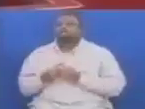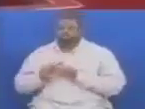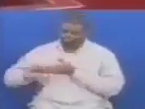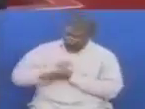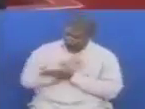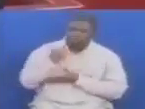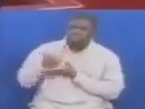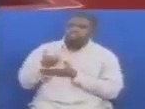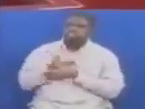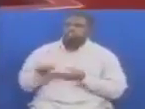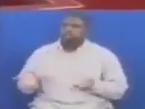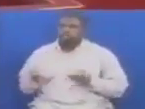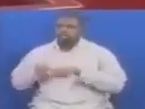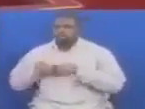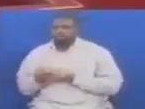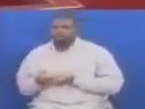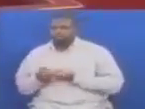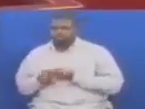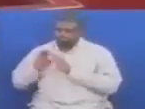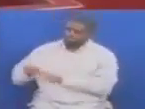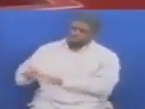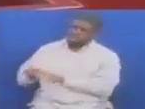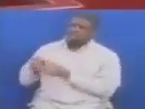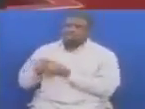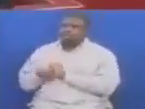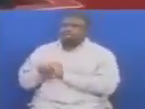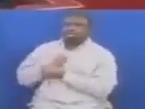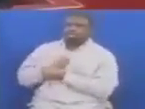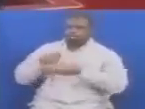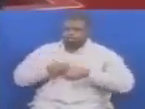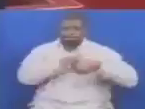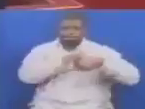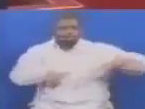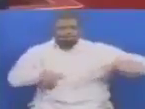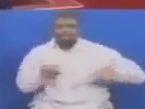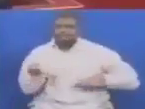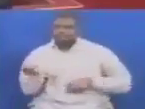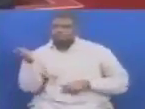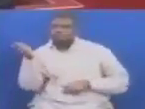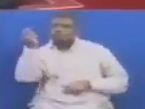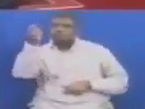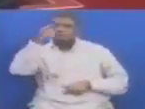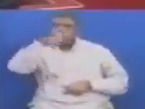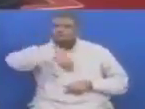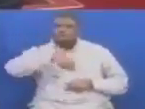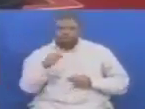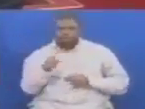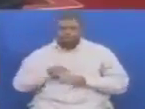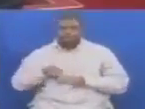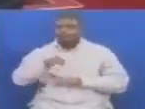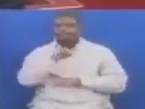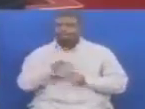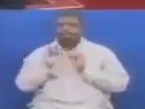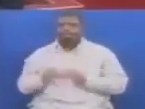kijiji Inaweza kuwa pia Hata kukiach Kukiachana kubadilisha mipaka Na kuchora labani impia Kwaanzia hapu sasa Tutakuwa tunaenda